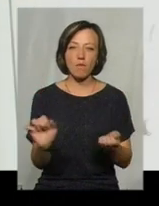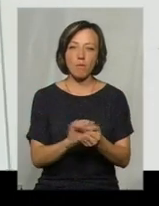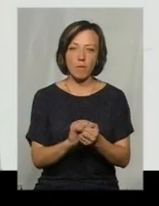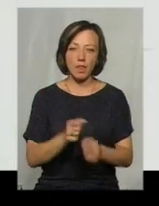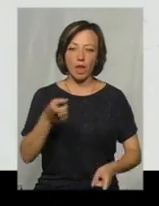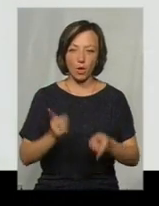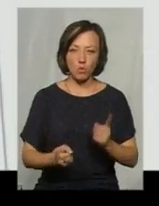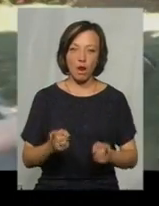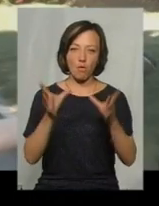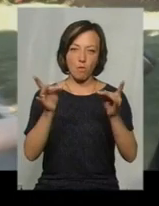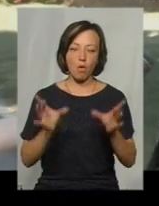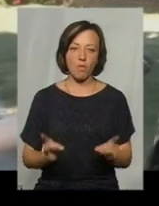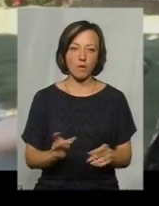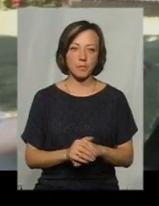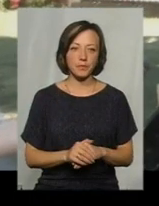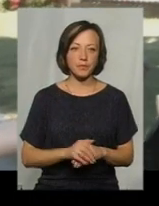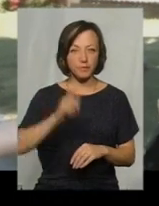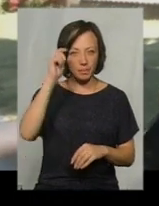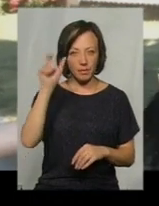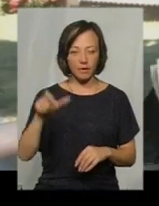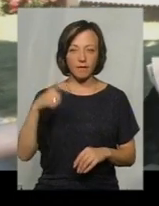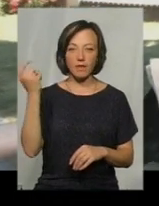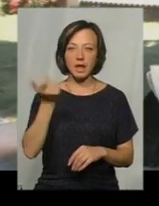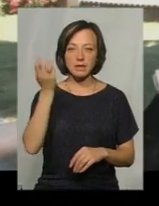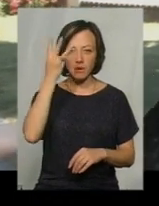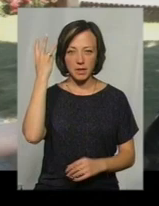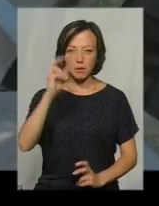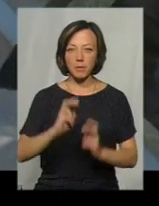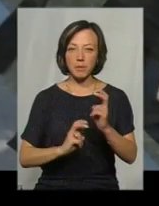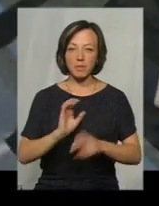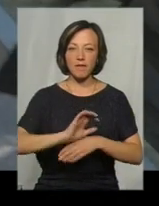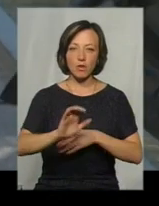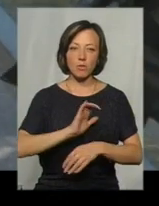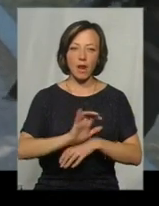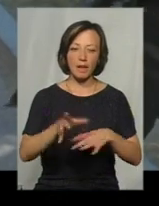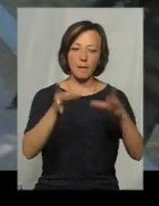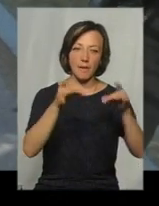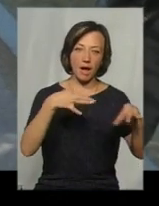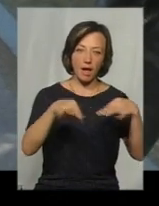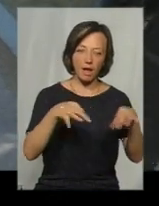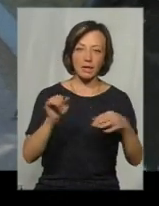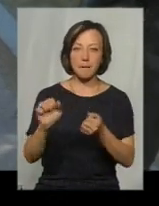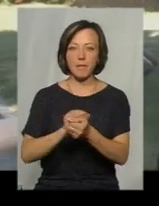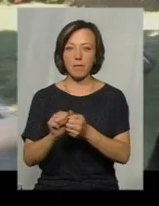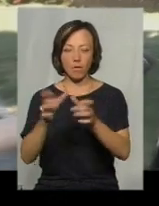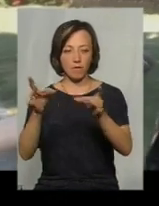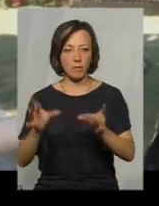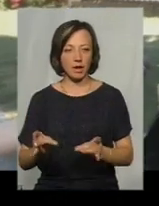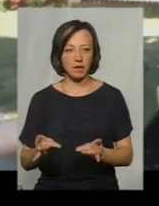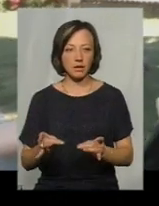натуральна упаковочка. Дмитро Стародуб, власник Хмельницького підприємства, що виробляє і поліетиленої пакети, і паперові.